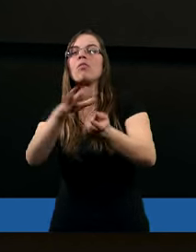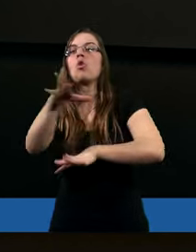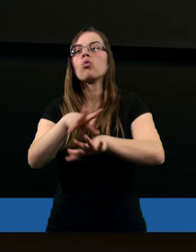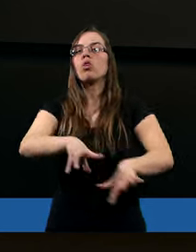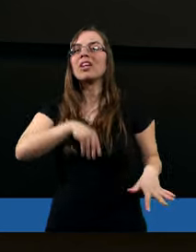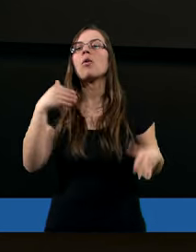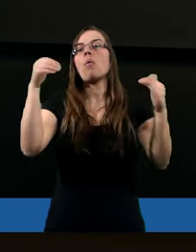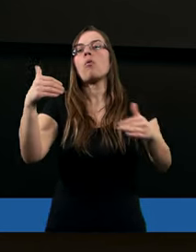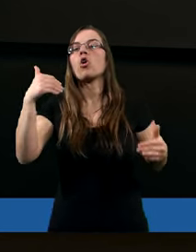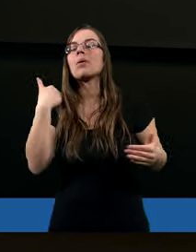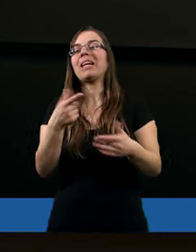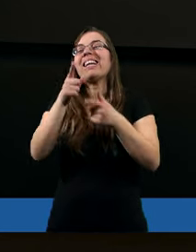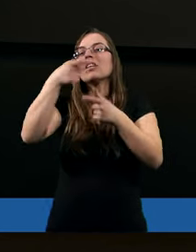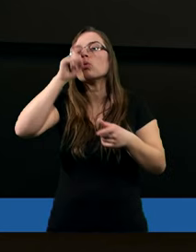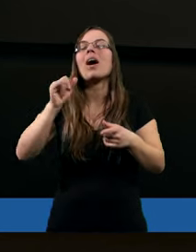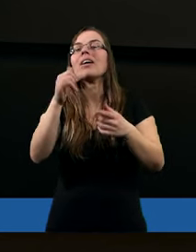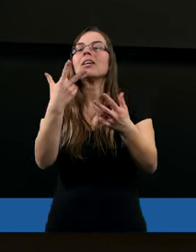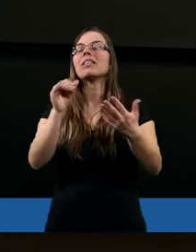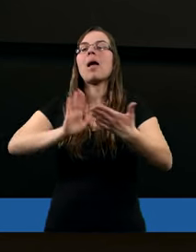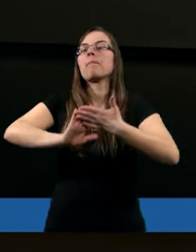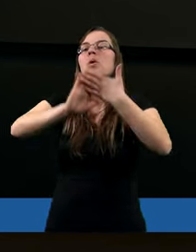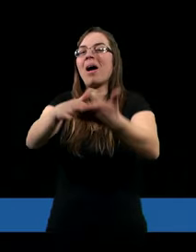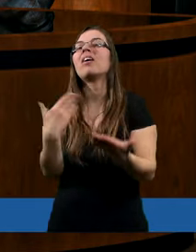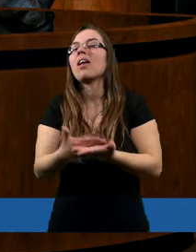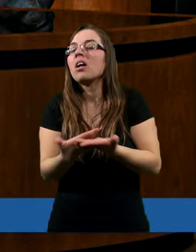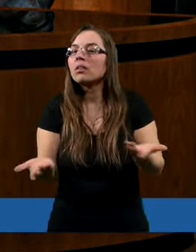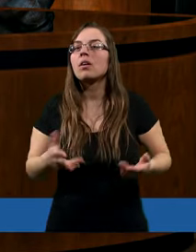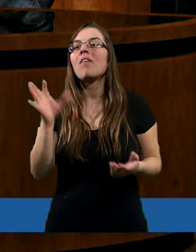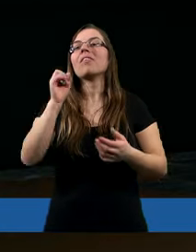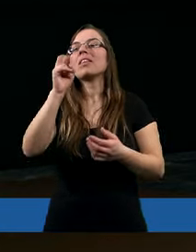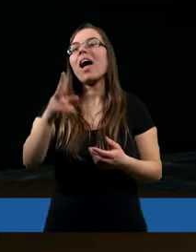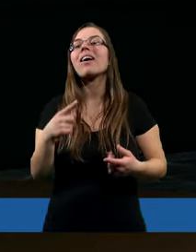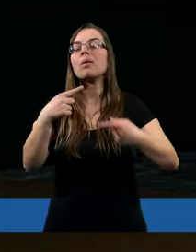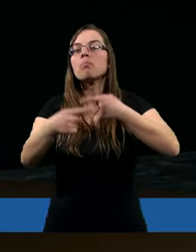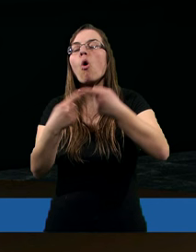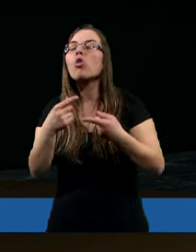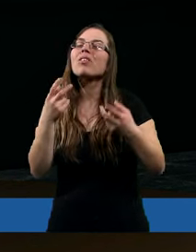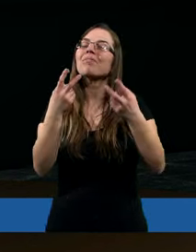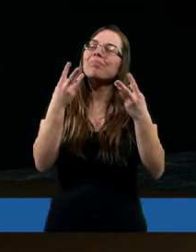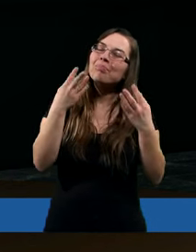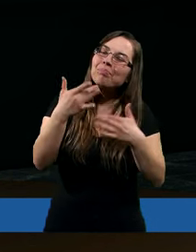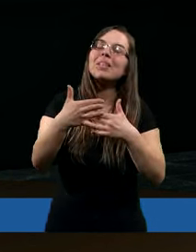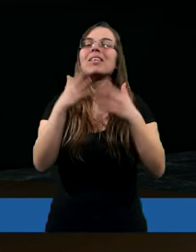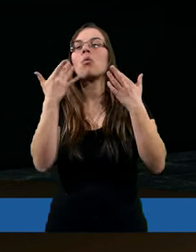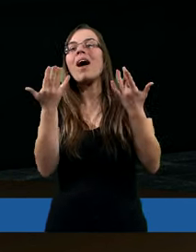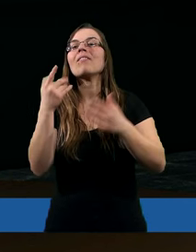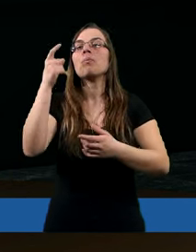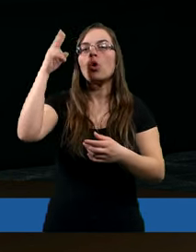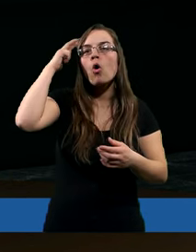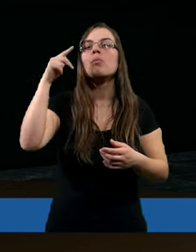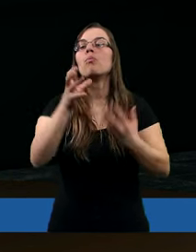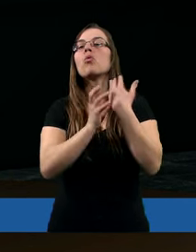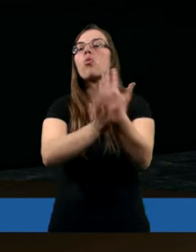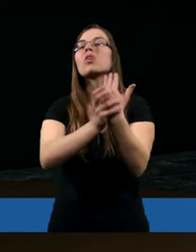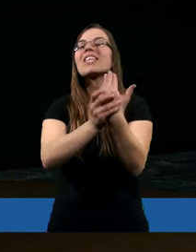niestety, ale nie może być w żadnym wypadku przebaczony? W takim potocznym rozumieniu bluźnierstwo to